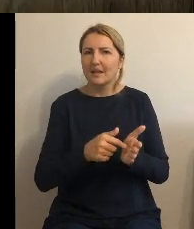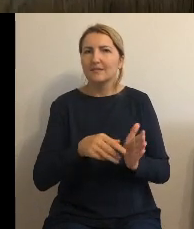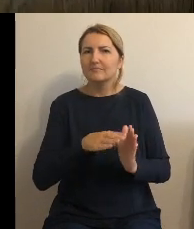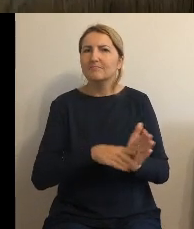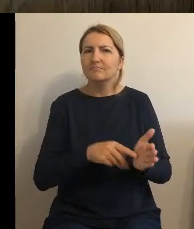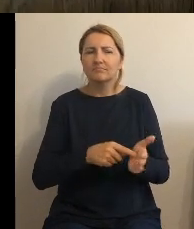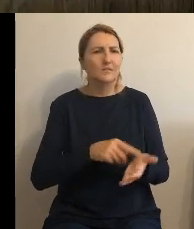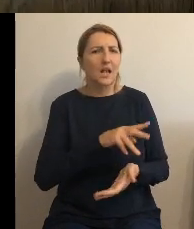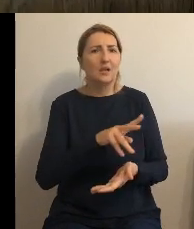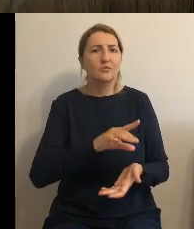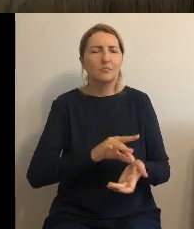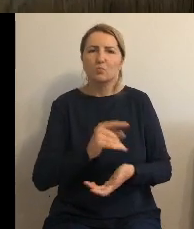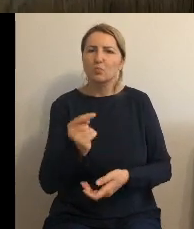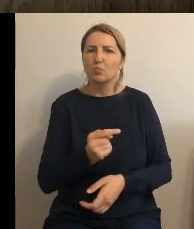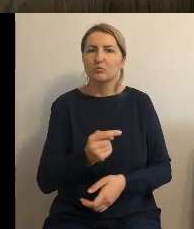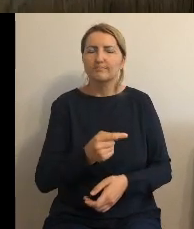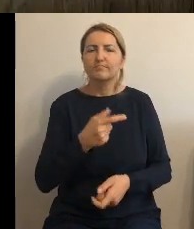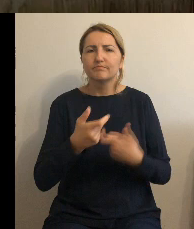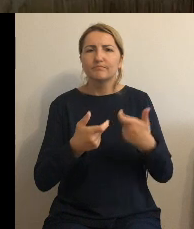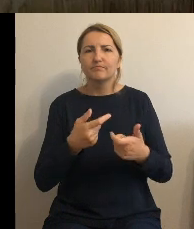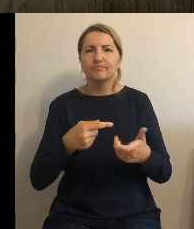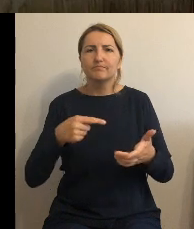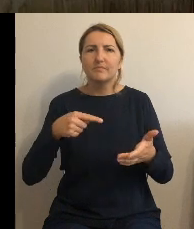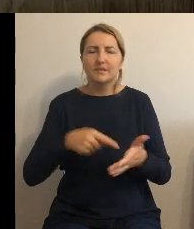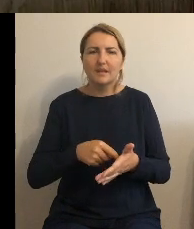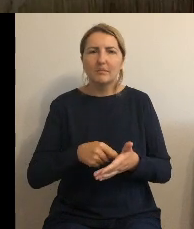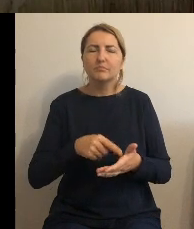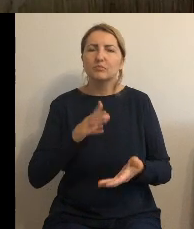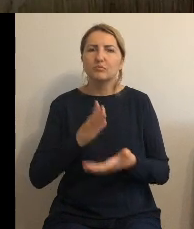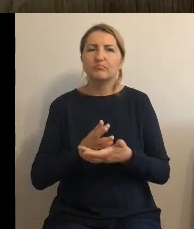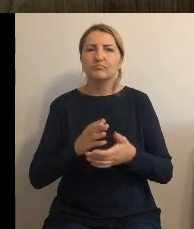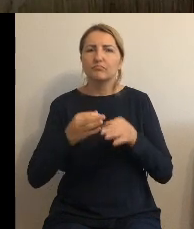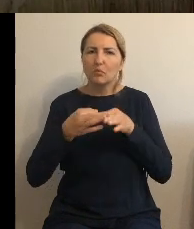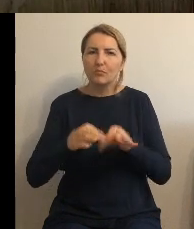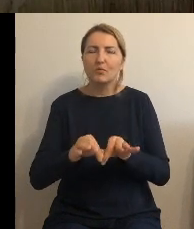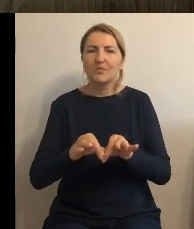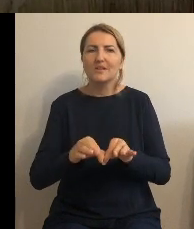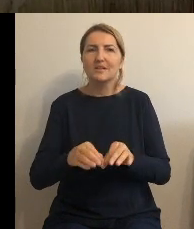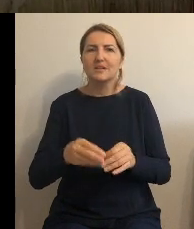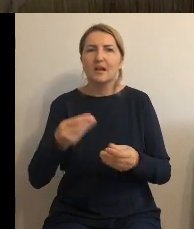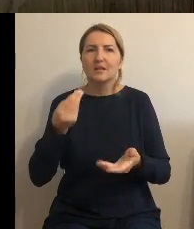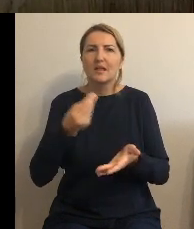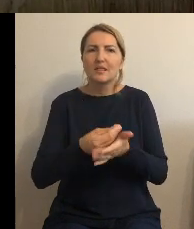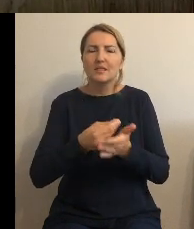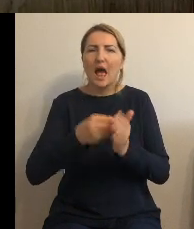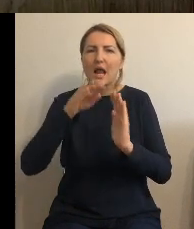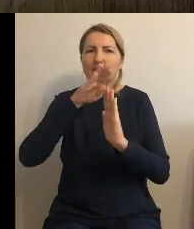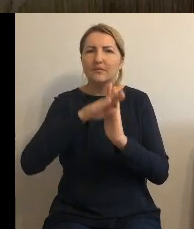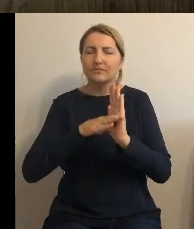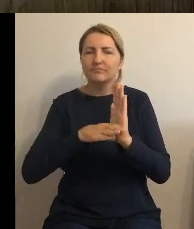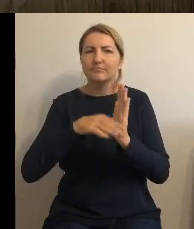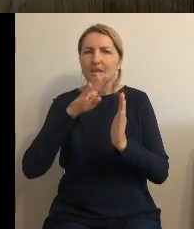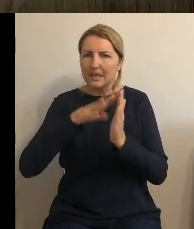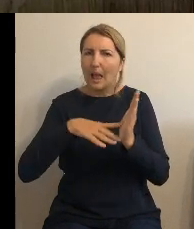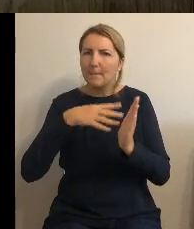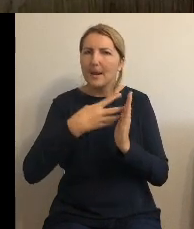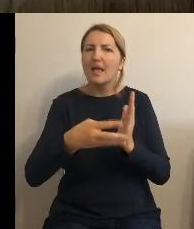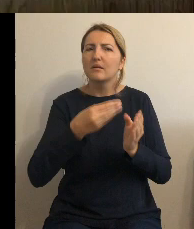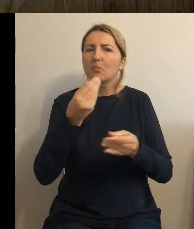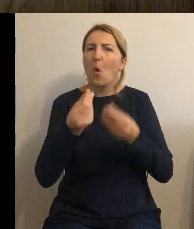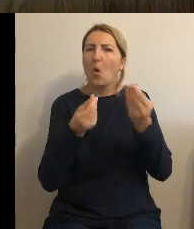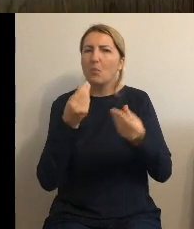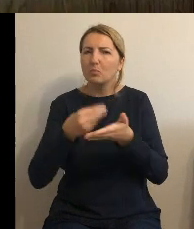termin wprowadzenia taryf my mieliśmy w tym roku wprowadzić taryfy i wprowadzamy te taryfy